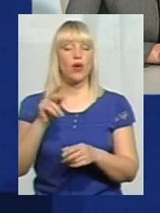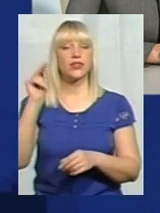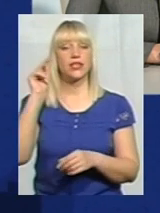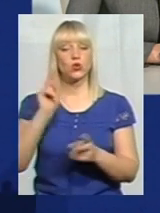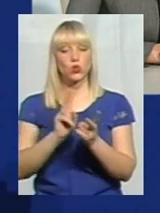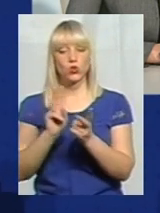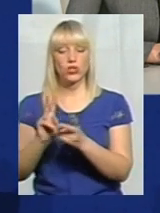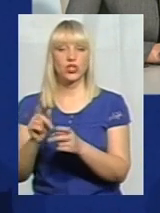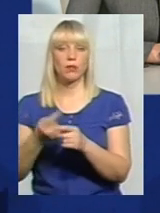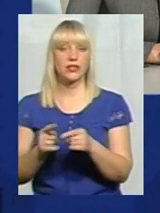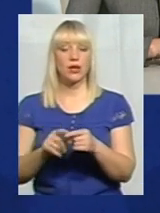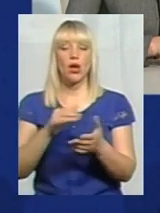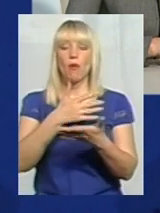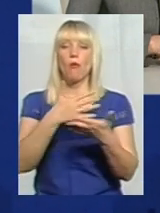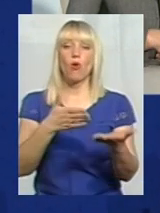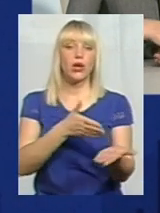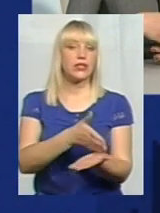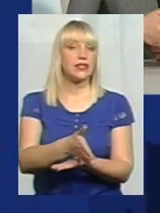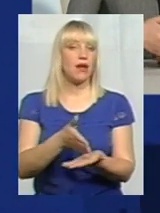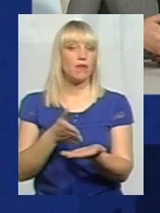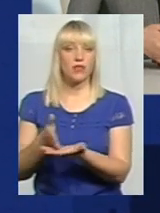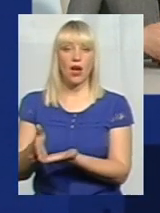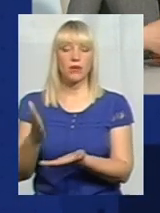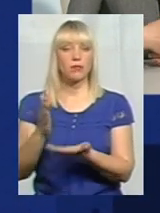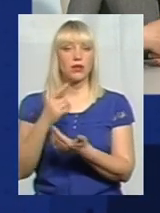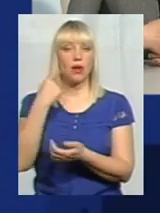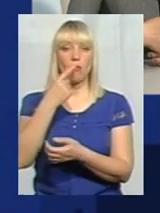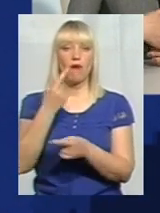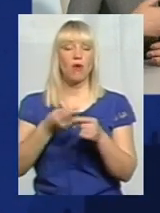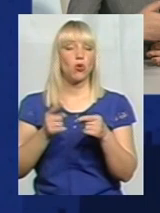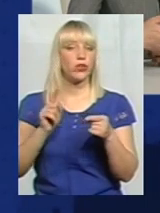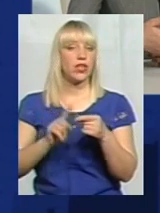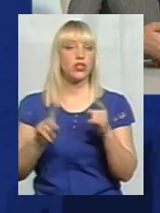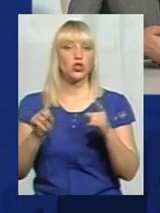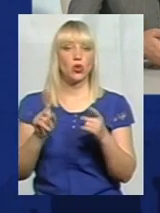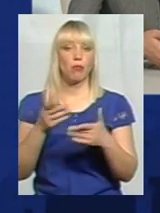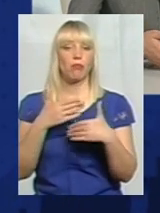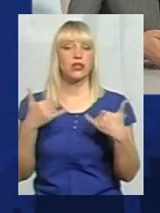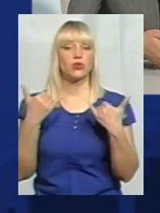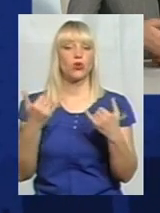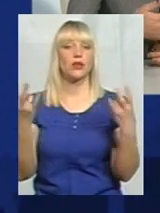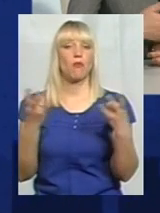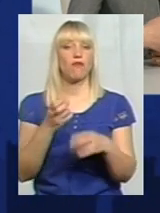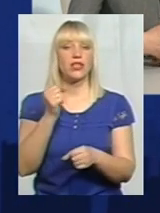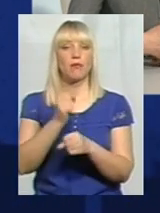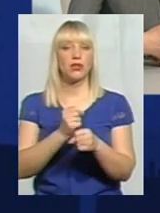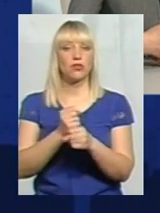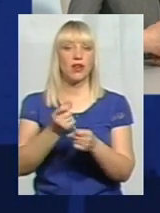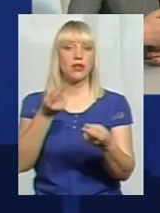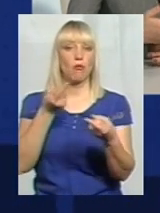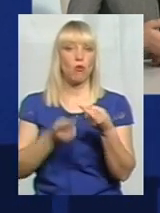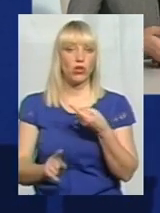з них, по різних напрямках, ведеться розмова про те, що сьогодні ми маємо працювати по-іншому. Ми самі